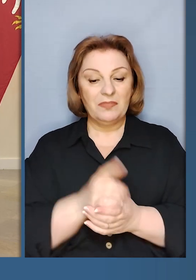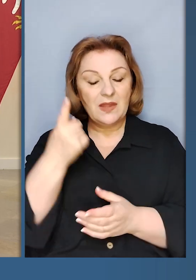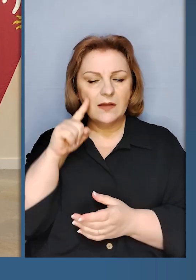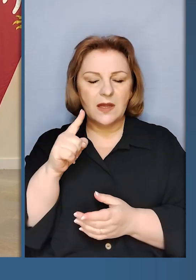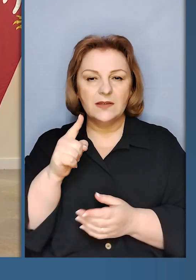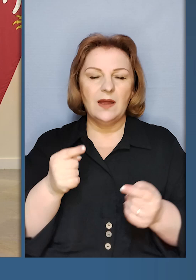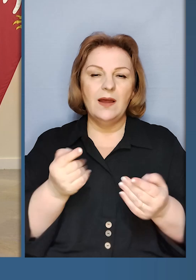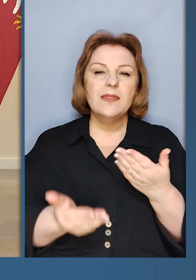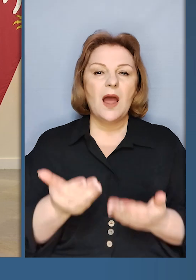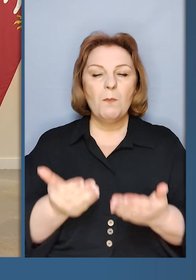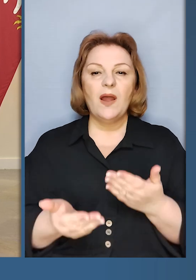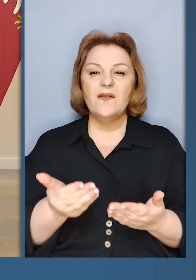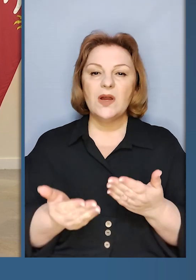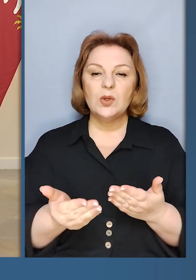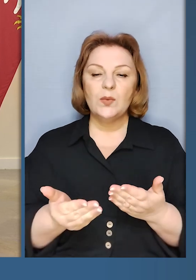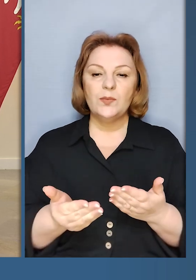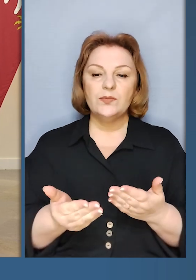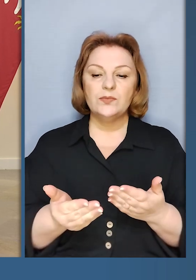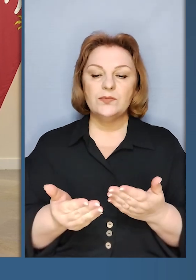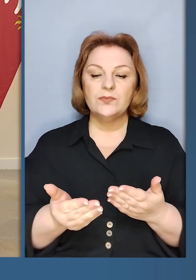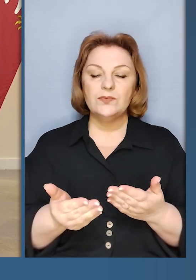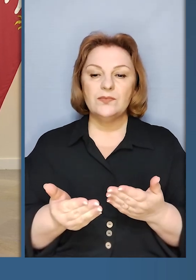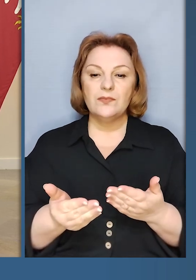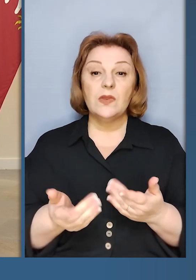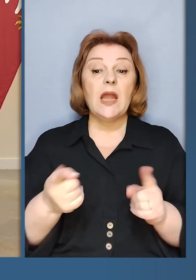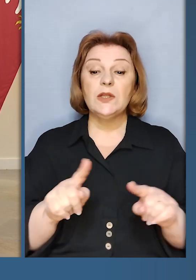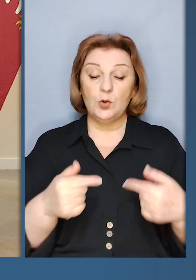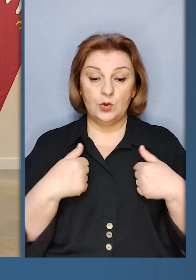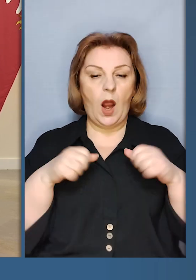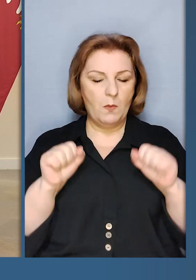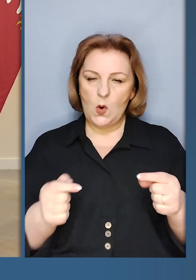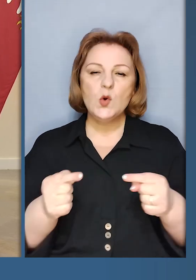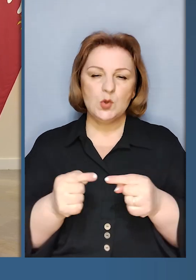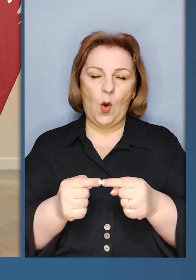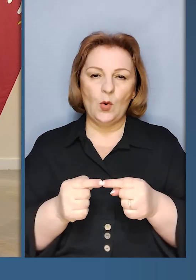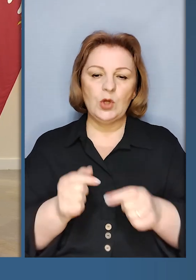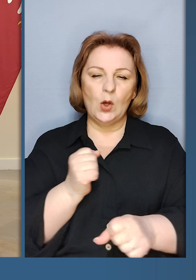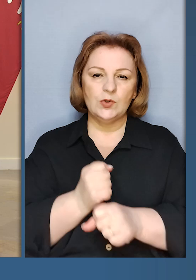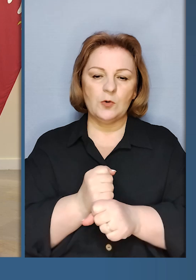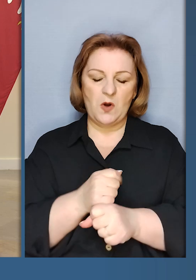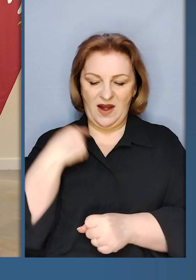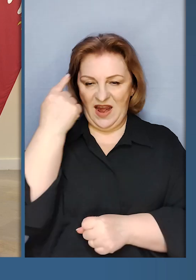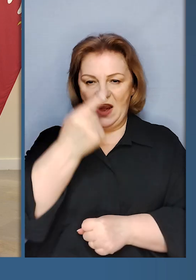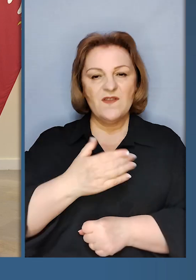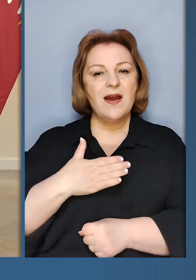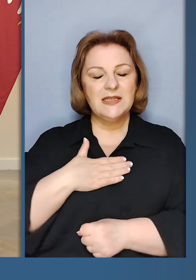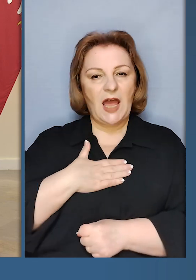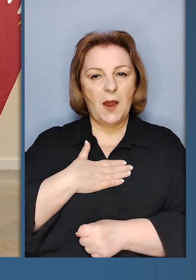І, знаєте, напевно, те, що я можу точно зробити від себе